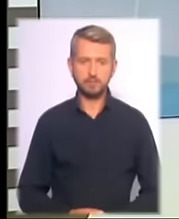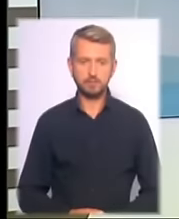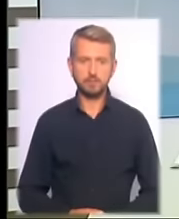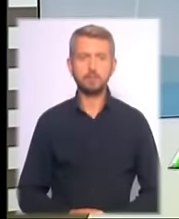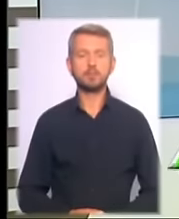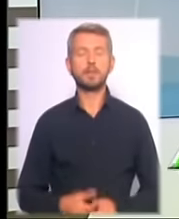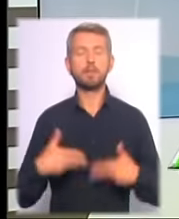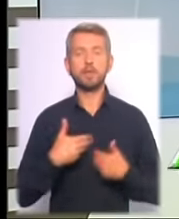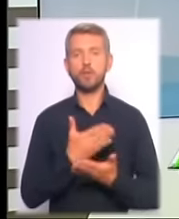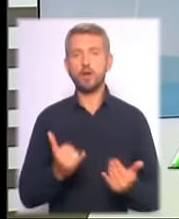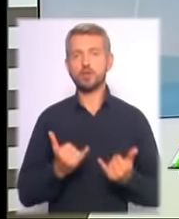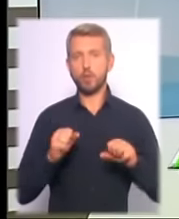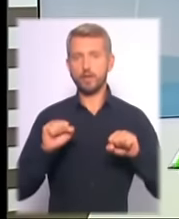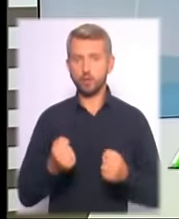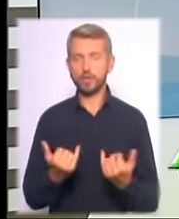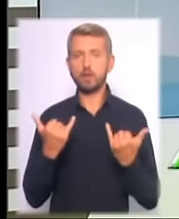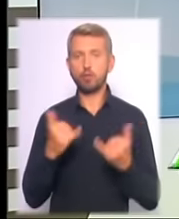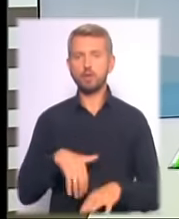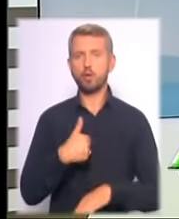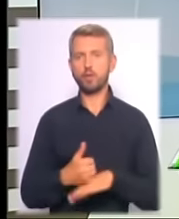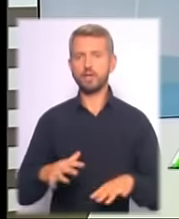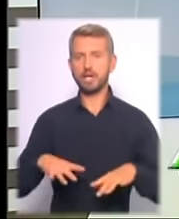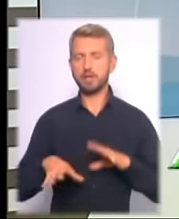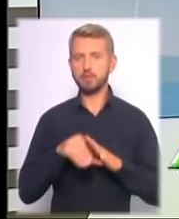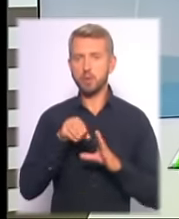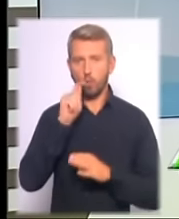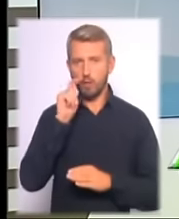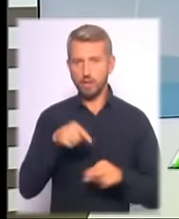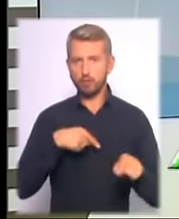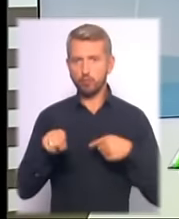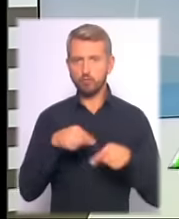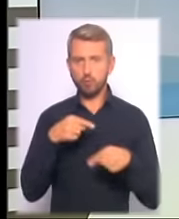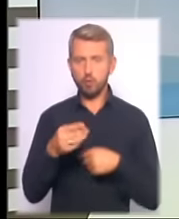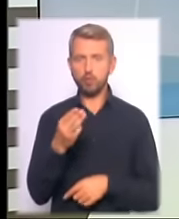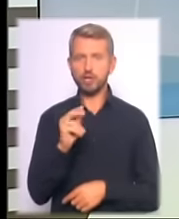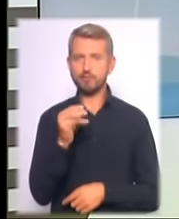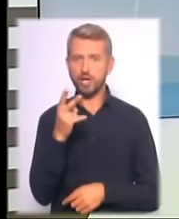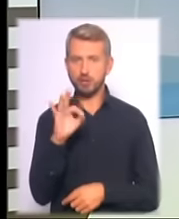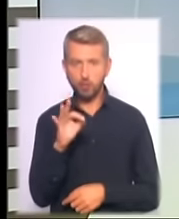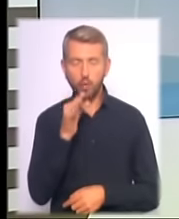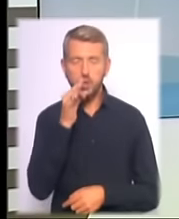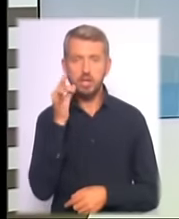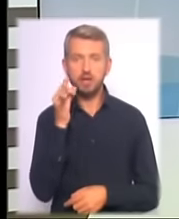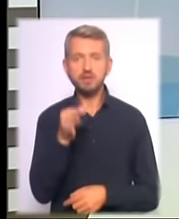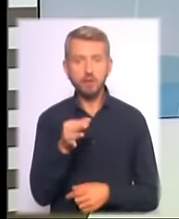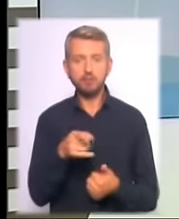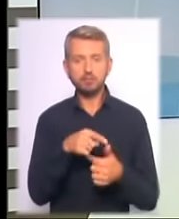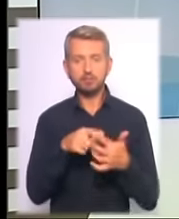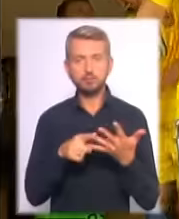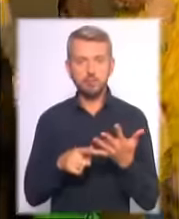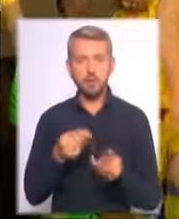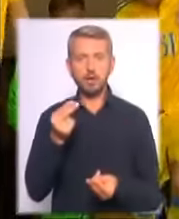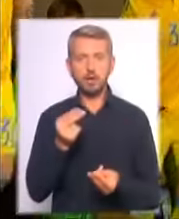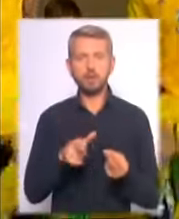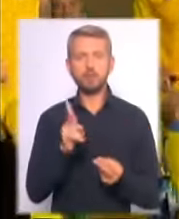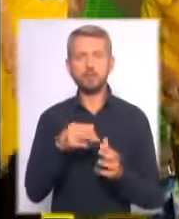Вітаю вас, шановні друзі. Сьогодні головний тренер збірної України з футболу Андрій Шевченко назвав гравців, які залишили тренувальний